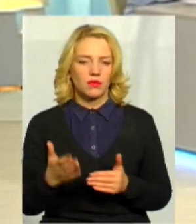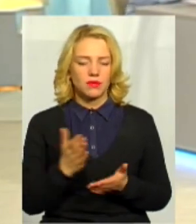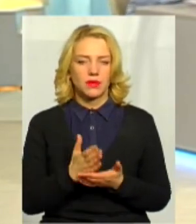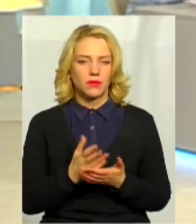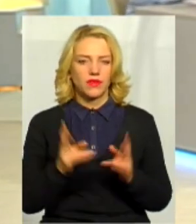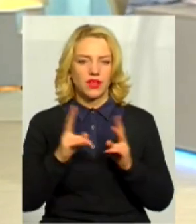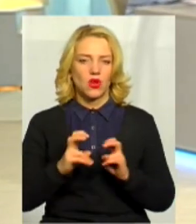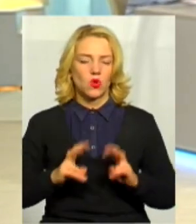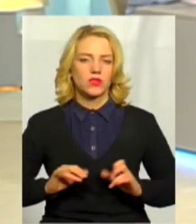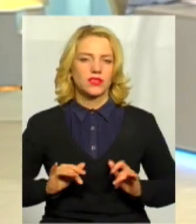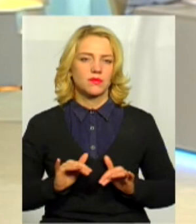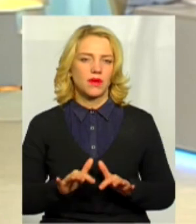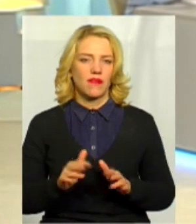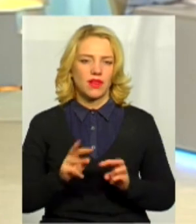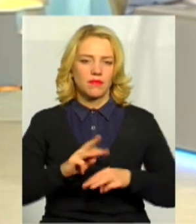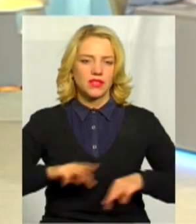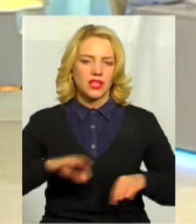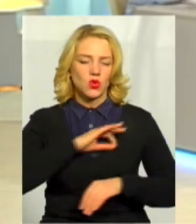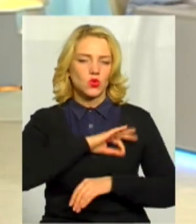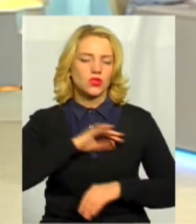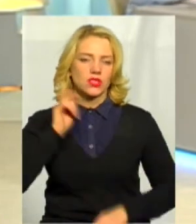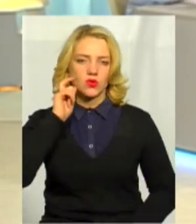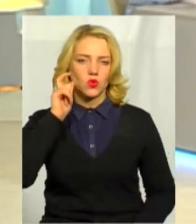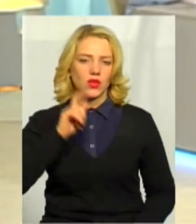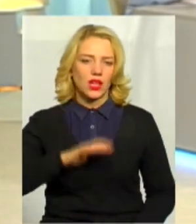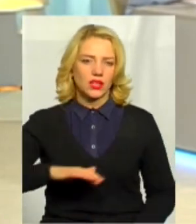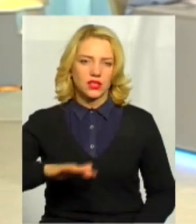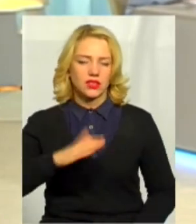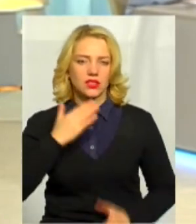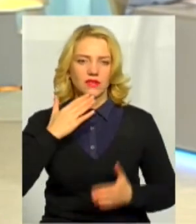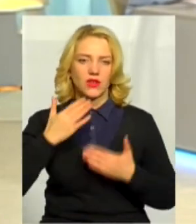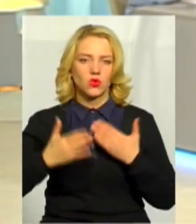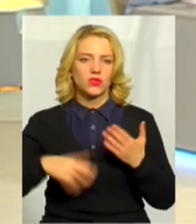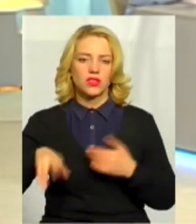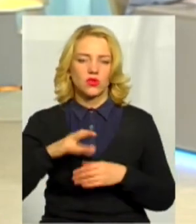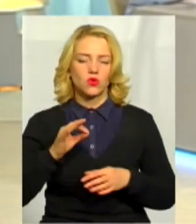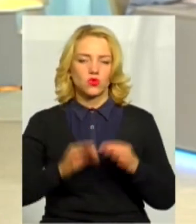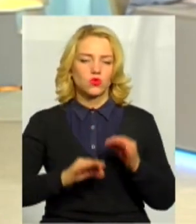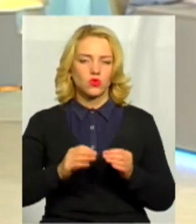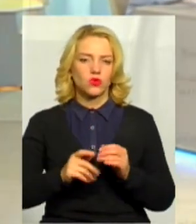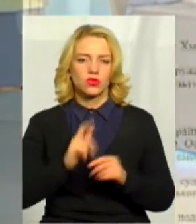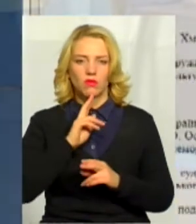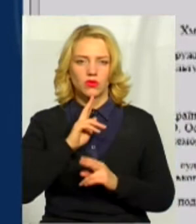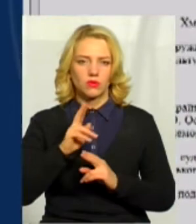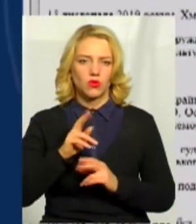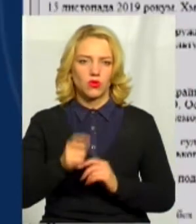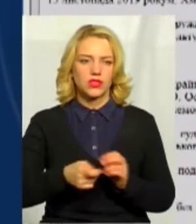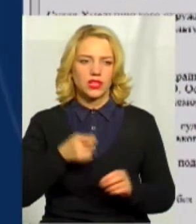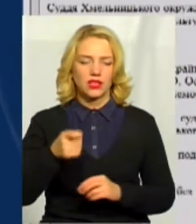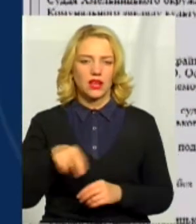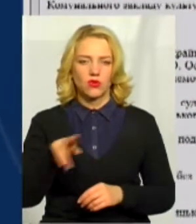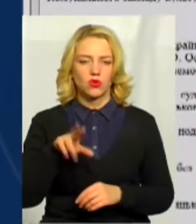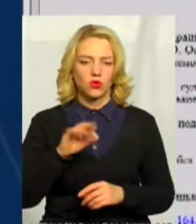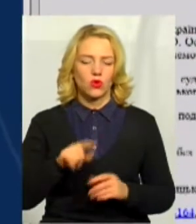справи. Міністерство юстиції України звернулося до суду з позовною заявою до Комунального